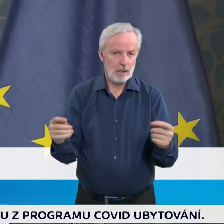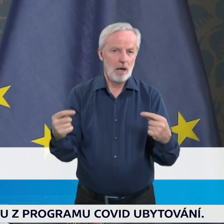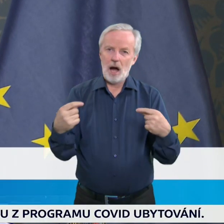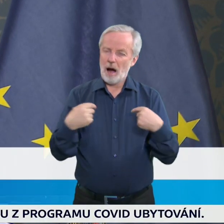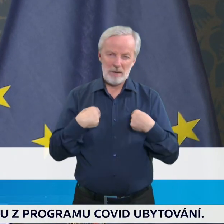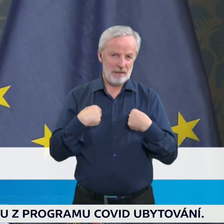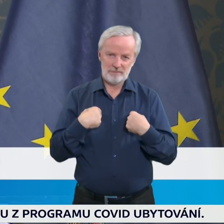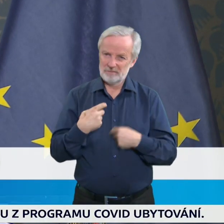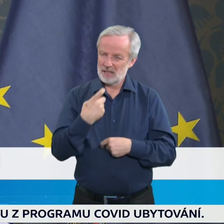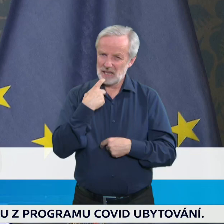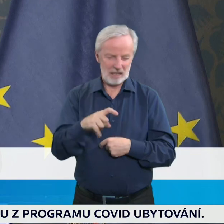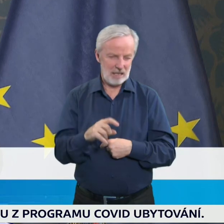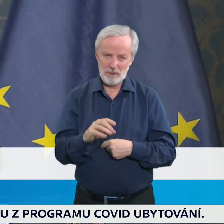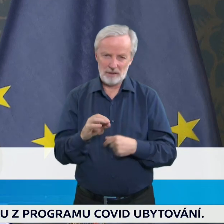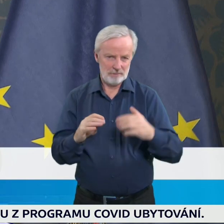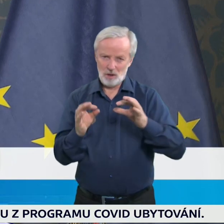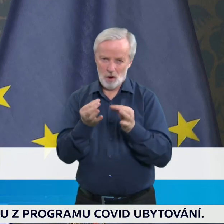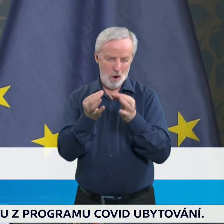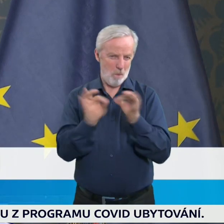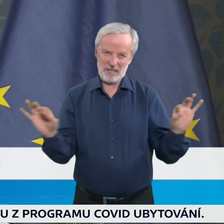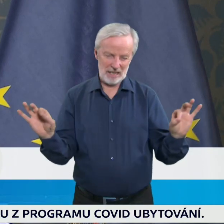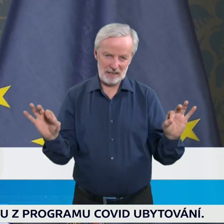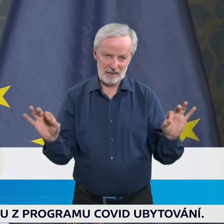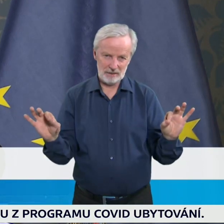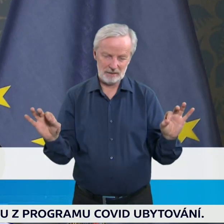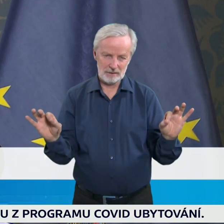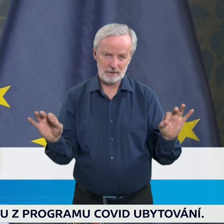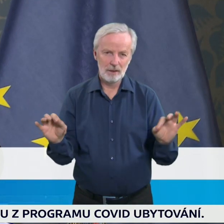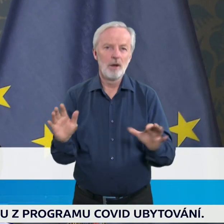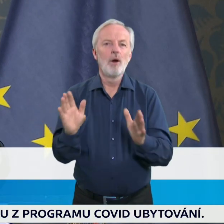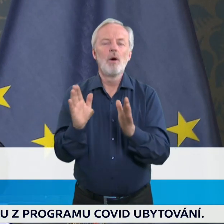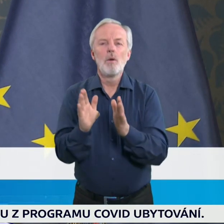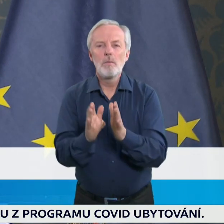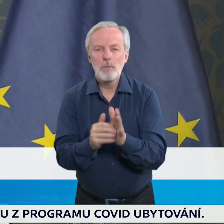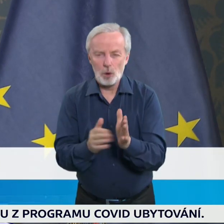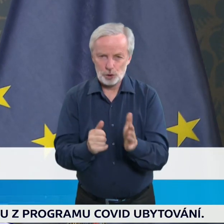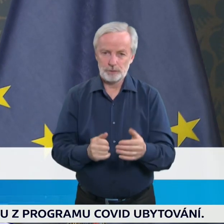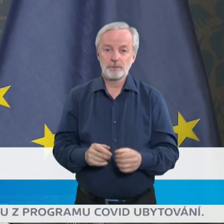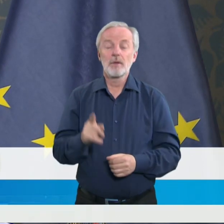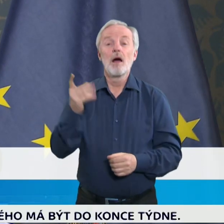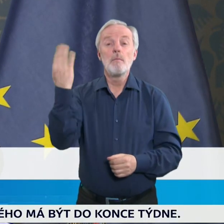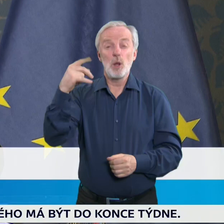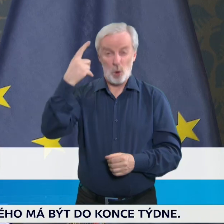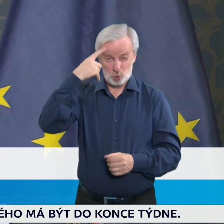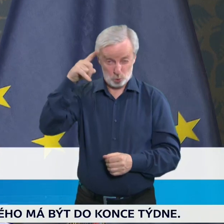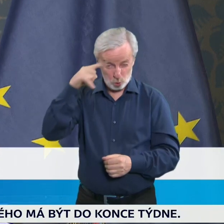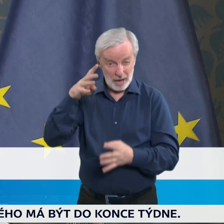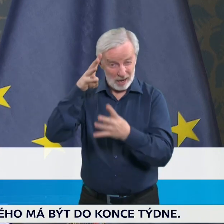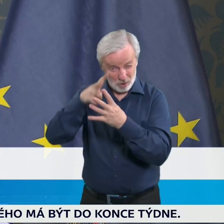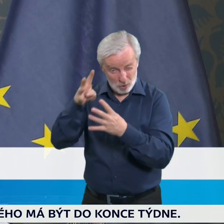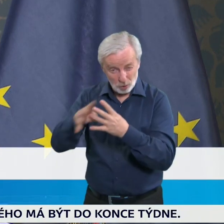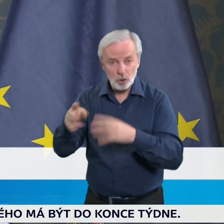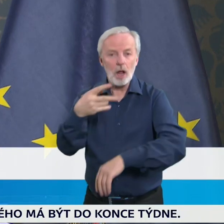nepovažujeme za nezbytné, protože to, že nějakým způsobem, nebo že v těch studiích, které byly provedeny, byl